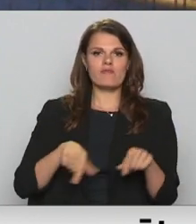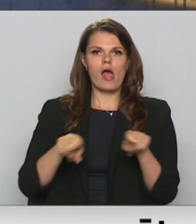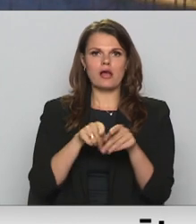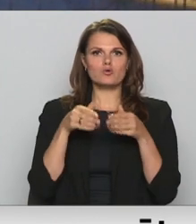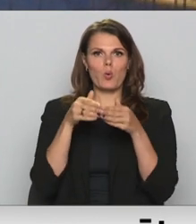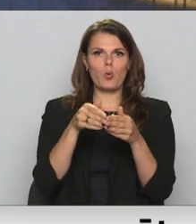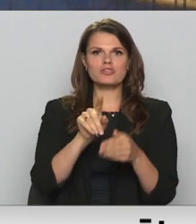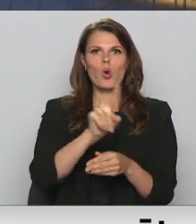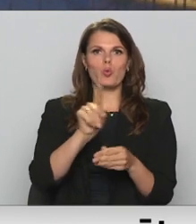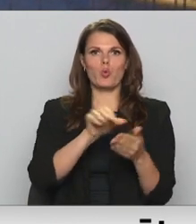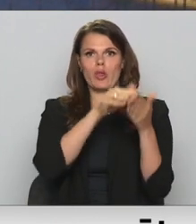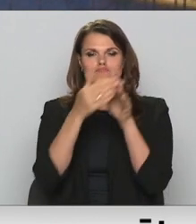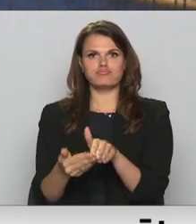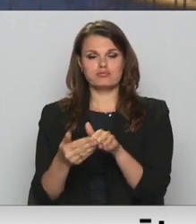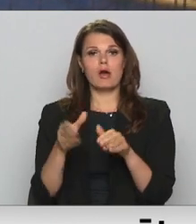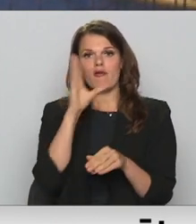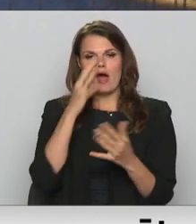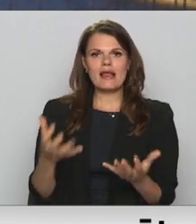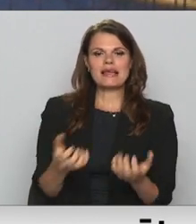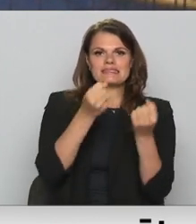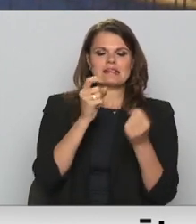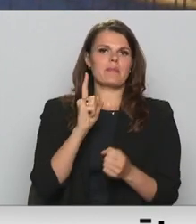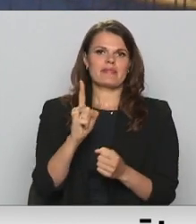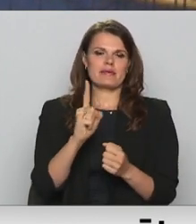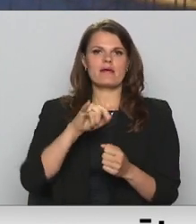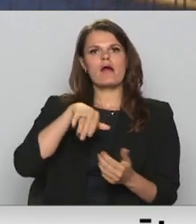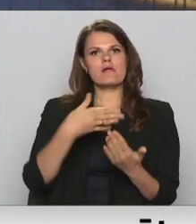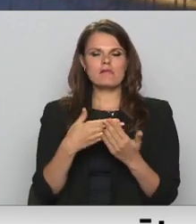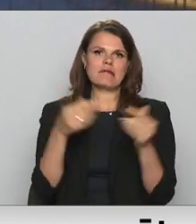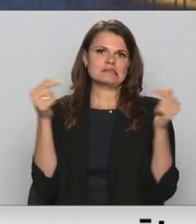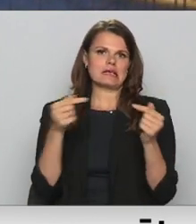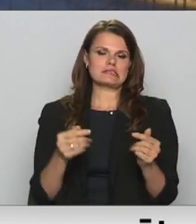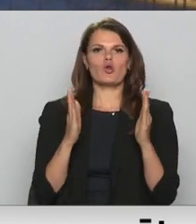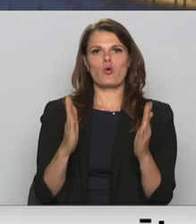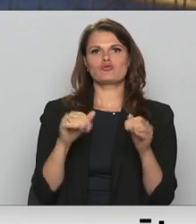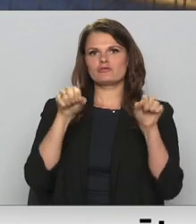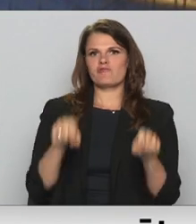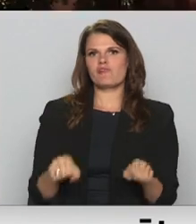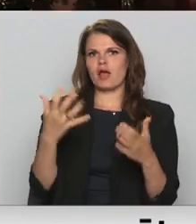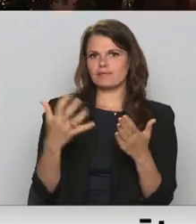tikai lielāka politiskā konkurence proti saskaņas nākšanu pie varas. Turpināja Ando Boša.